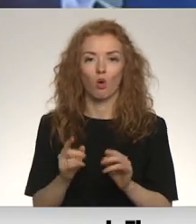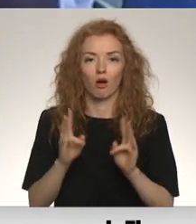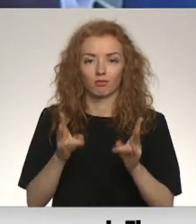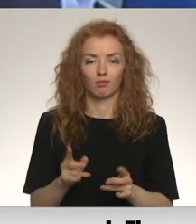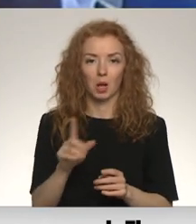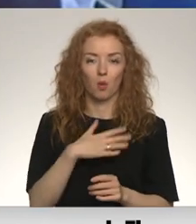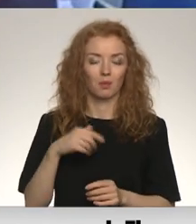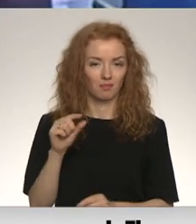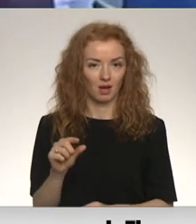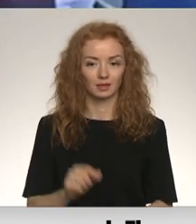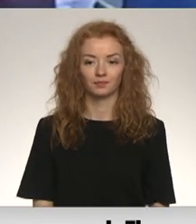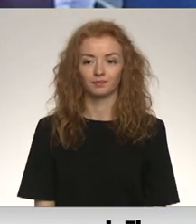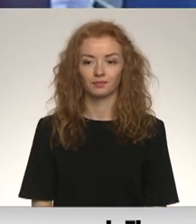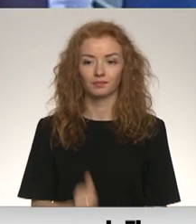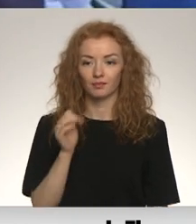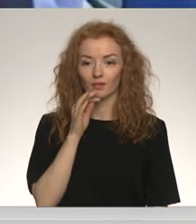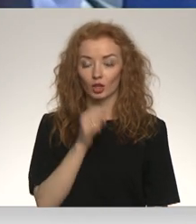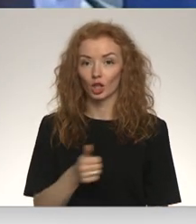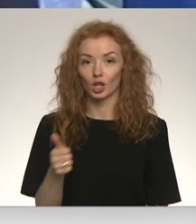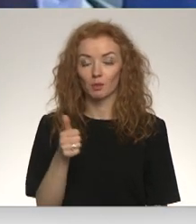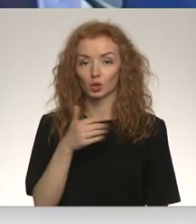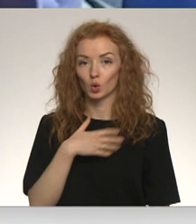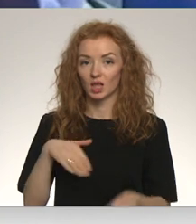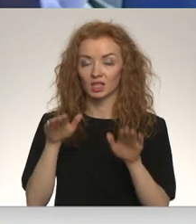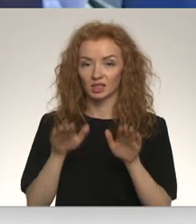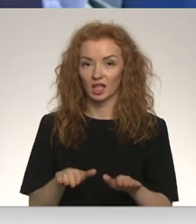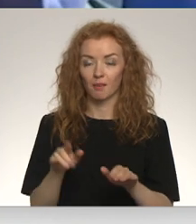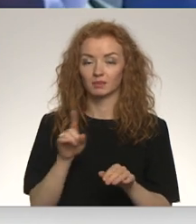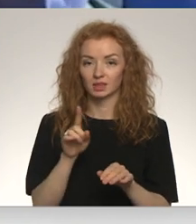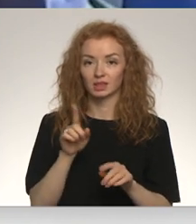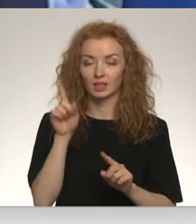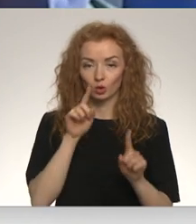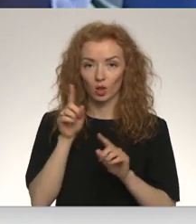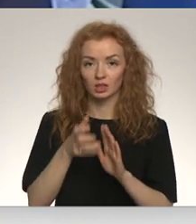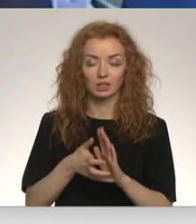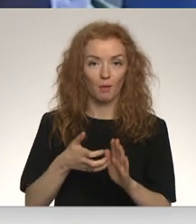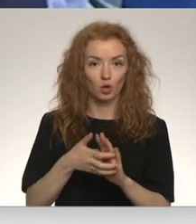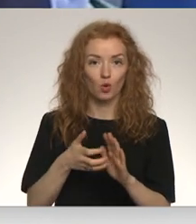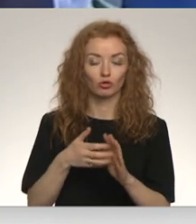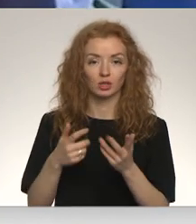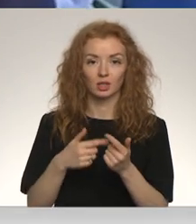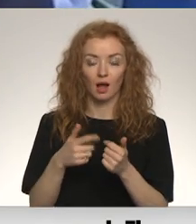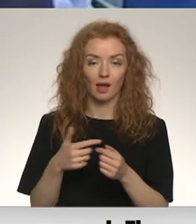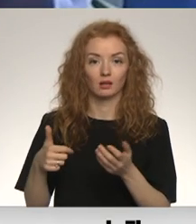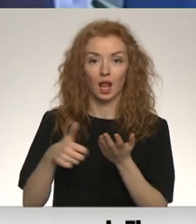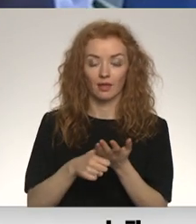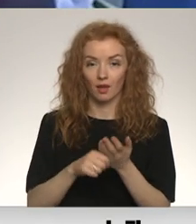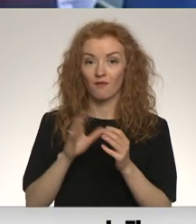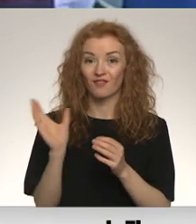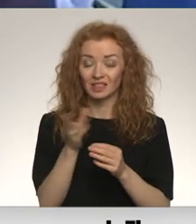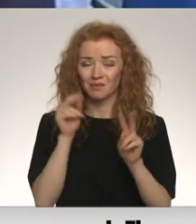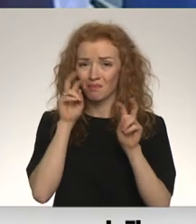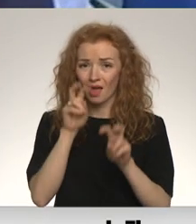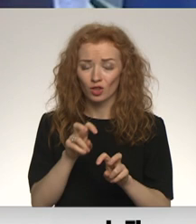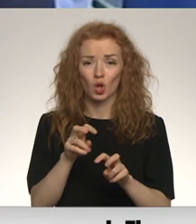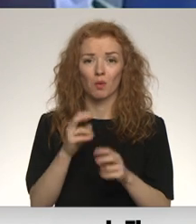Un jau īpaši ļoti zemes ir seksuālās eksploatācijas un izmantošanas gadījumus skaits, kaut arī visi pētījumi un